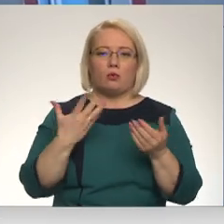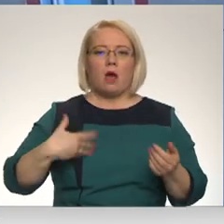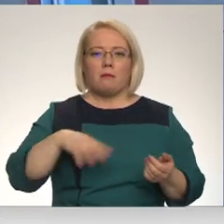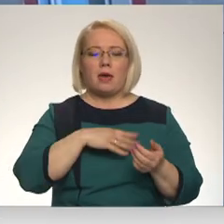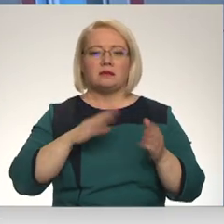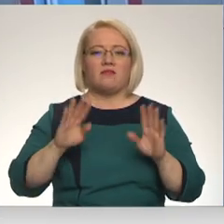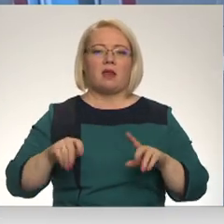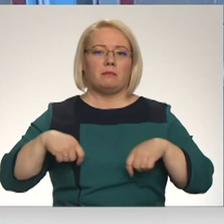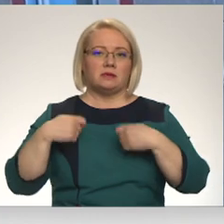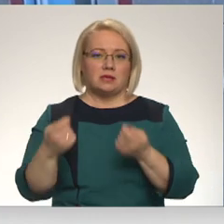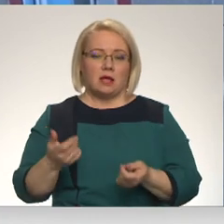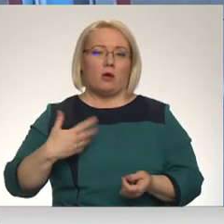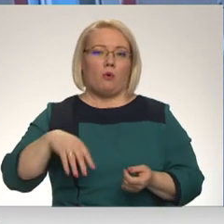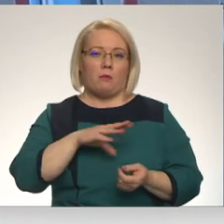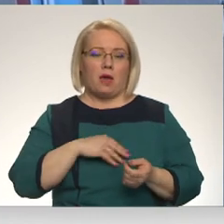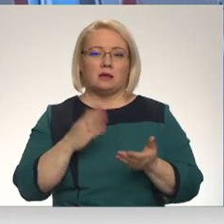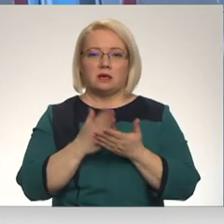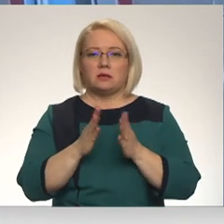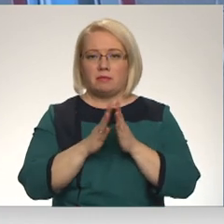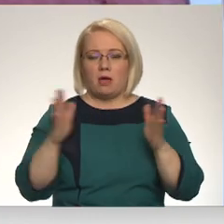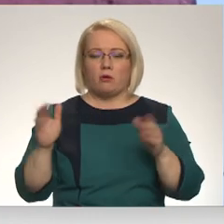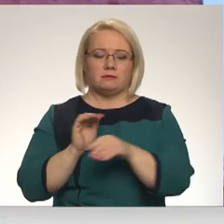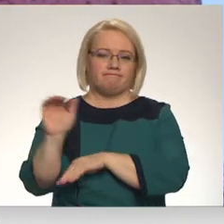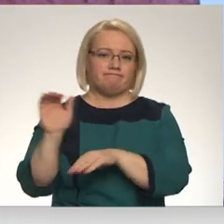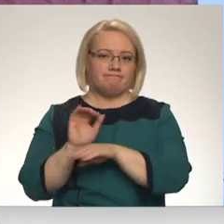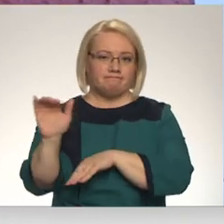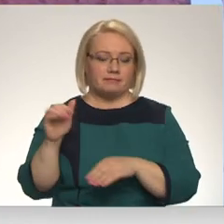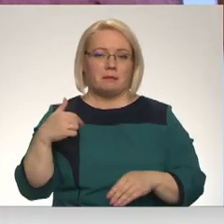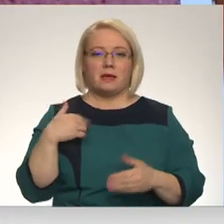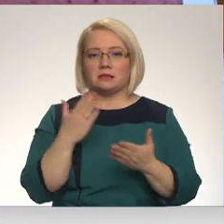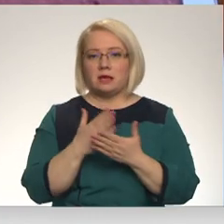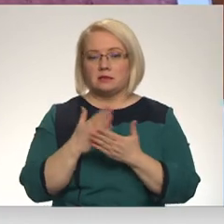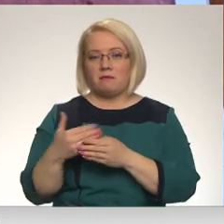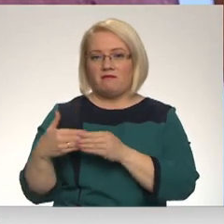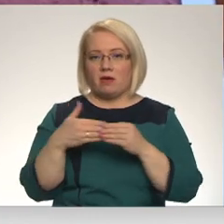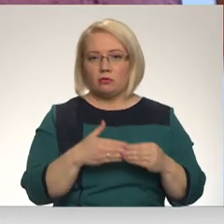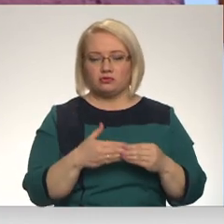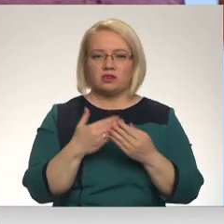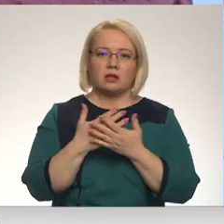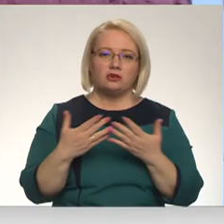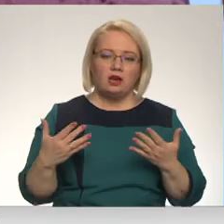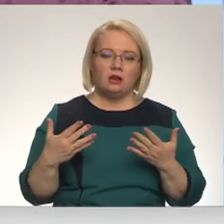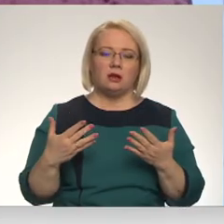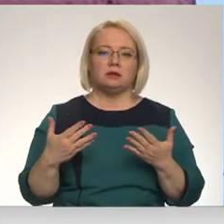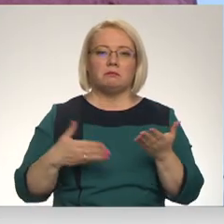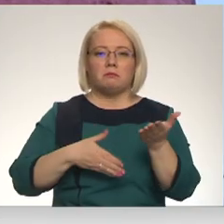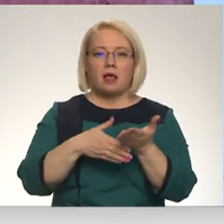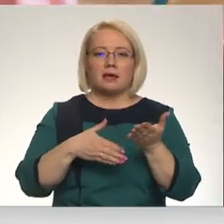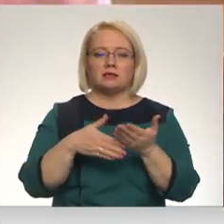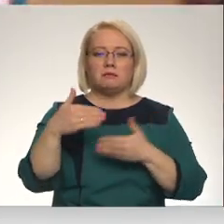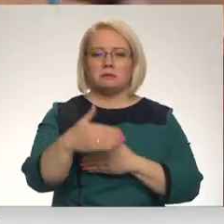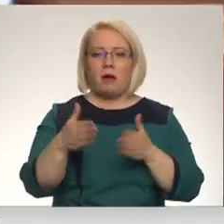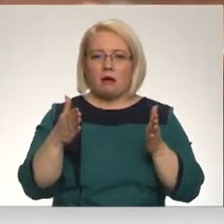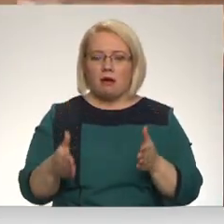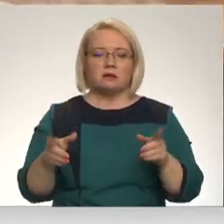sniegt. Mēs arī diezgan daudz esam uzturienu sūtījuši. Mēs esam beduši dažādākas palīdzības pakas,